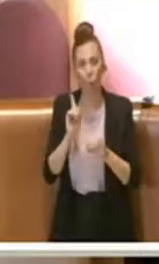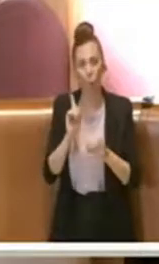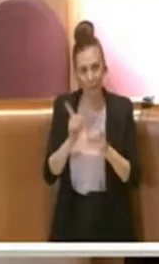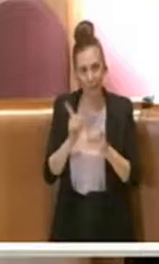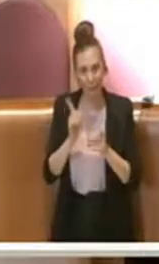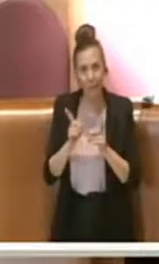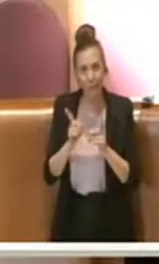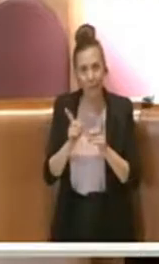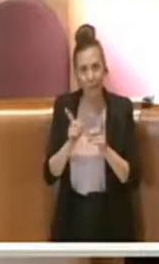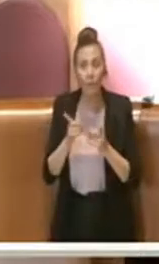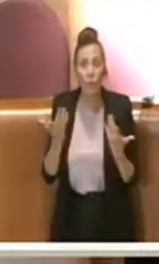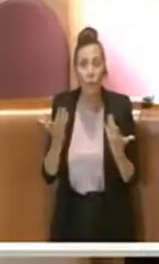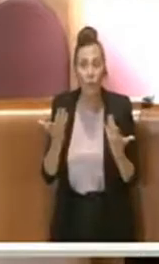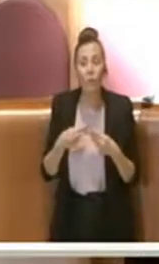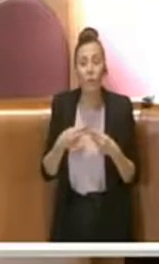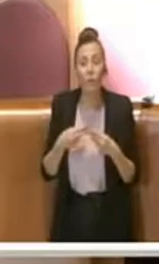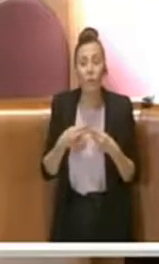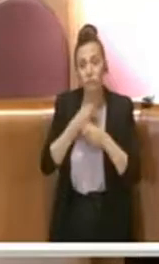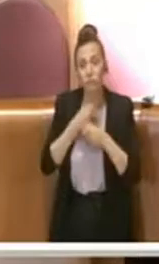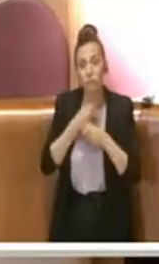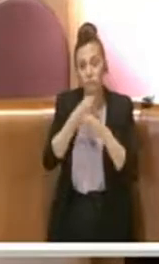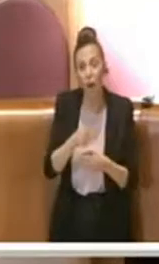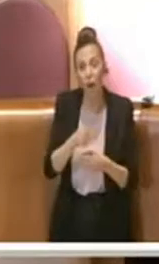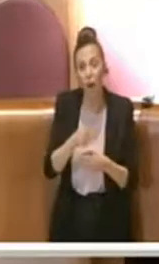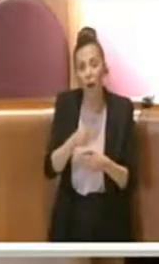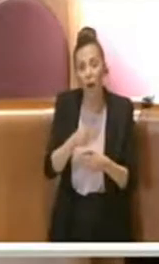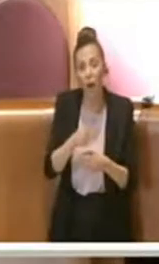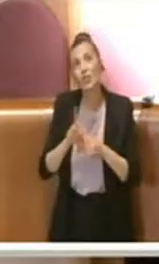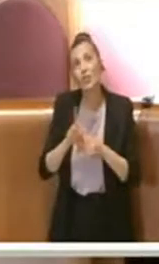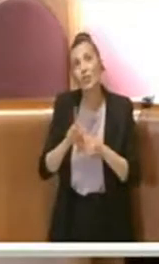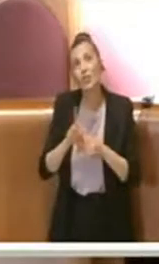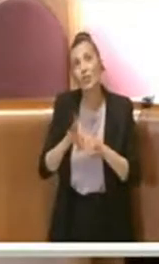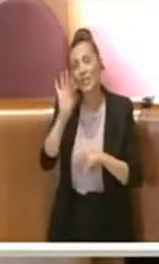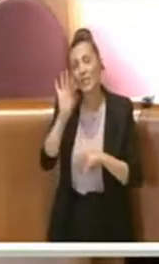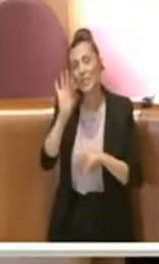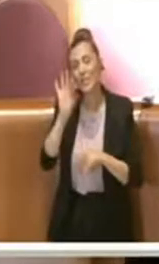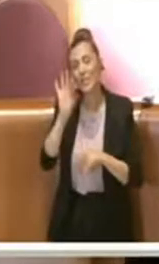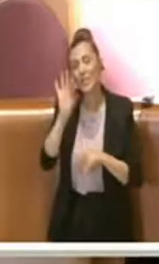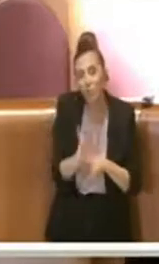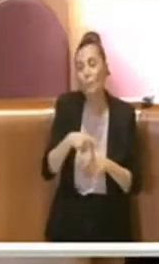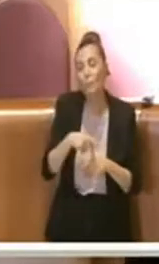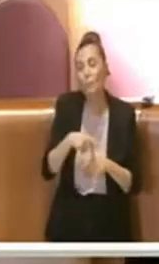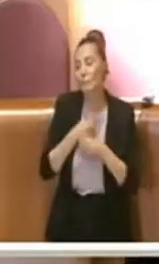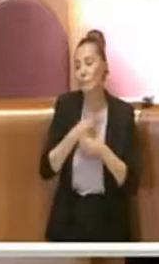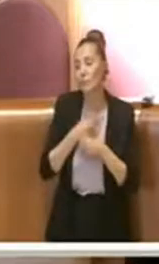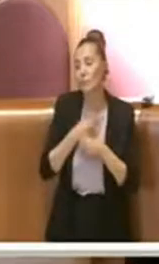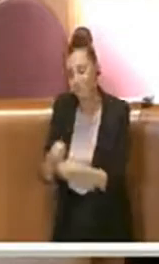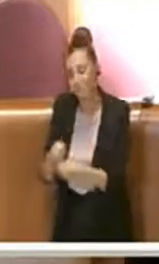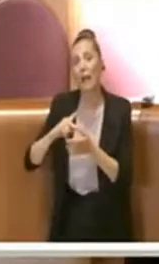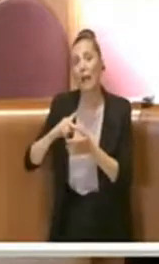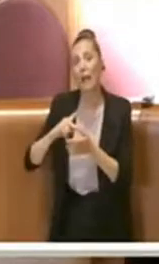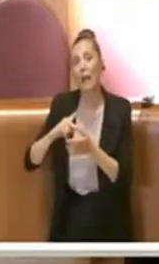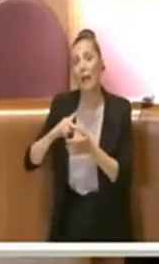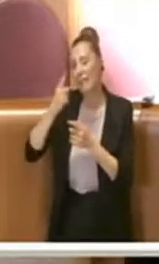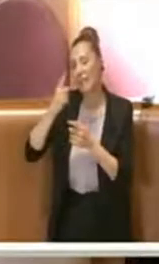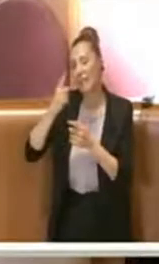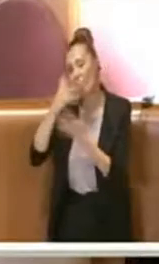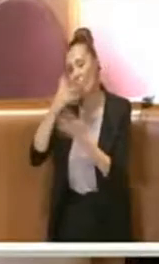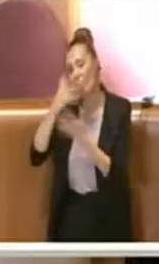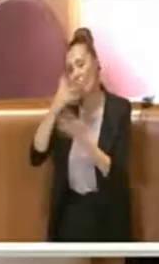percentuali, poi ci sono organi tecnici demandati e noi li ascoltiamo spesso e volentieri